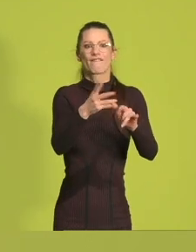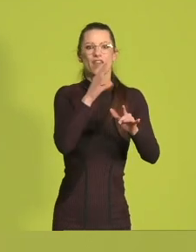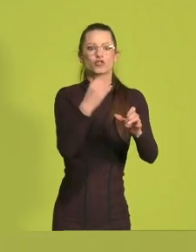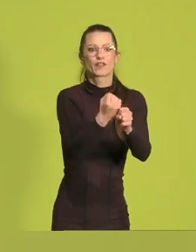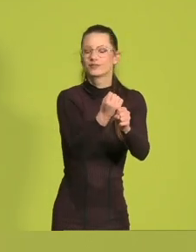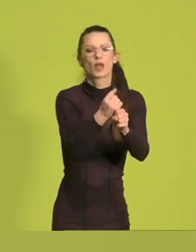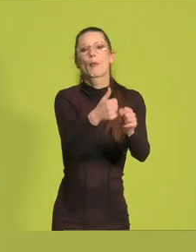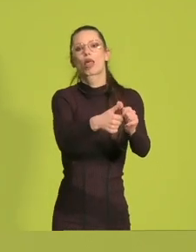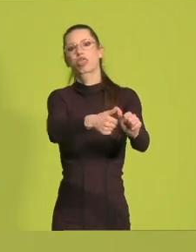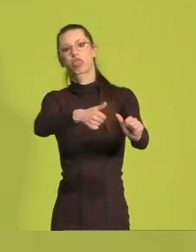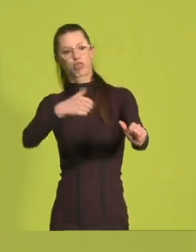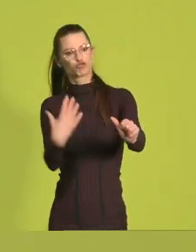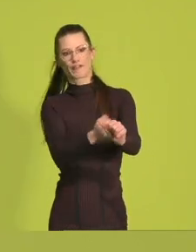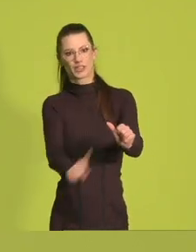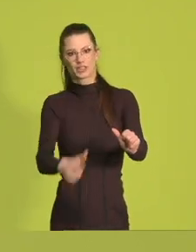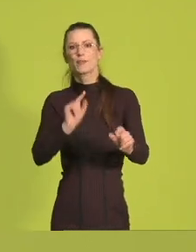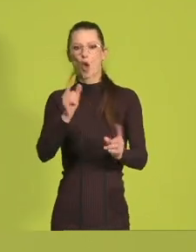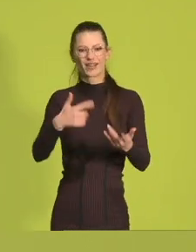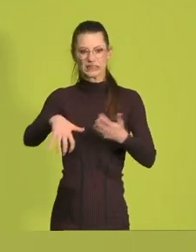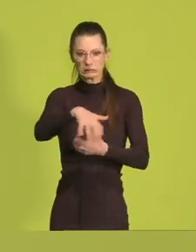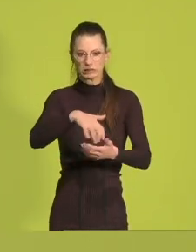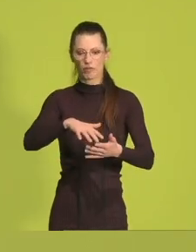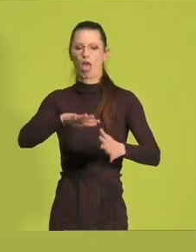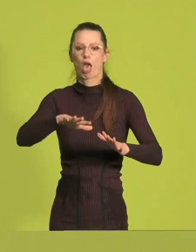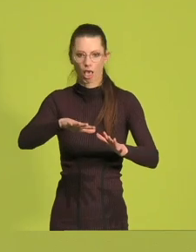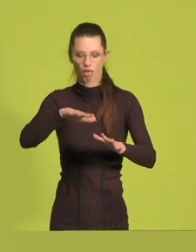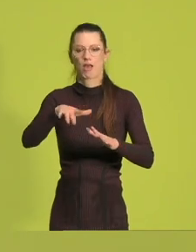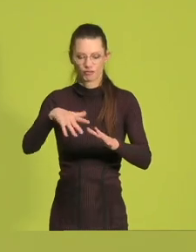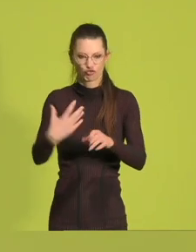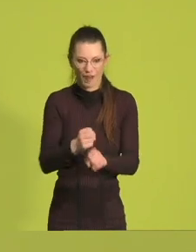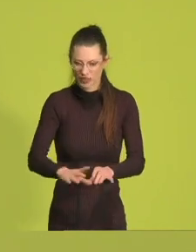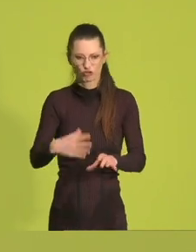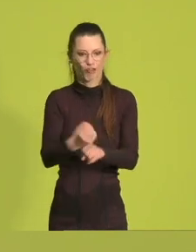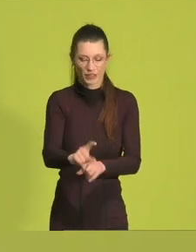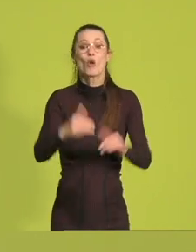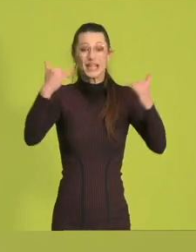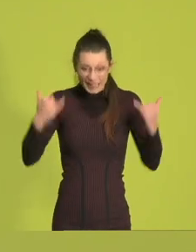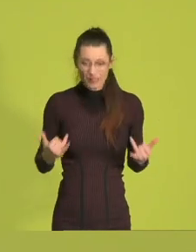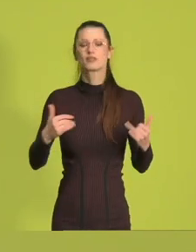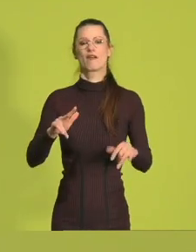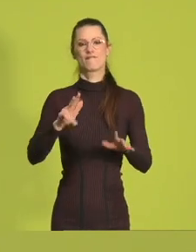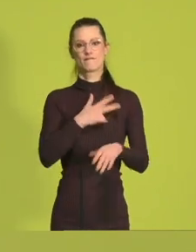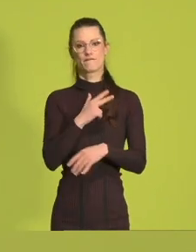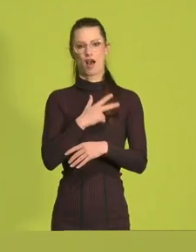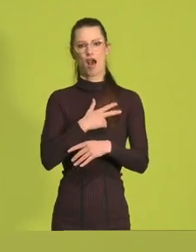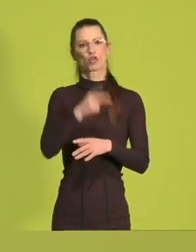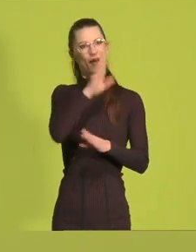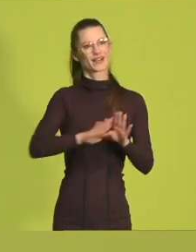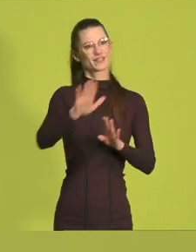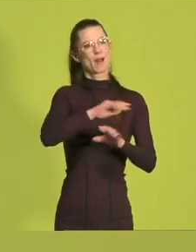-Klein und stolpert so quer durch die Krisen, oder nutzen wir jetzt die Möglichkeiten, die wir in Nordrhein